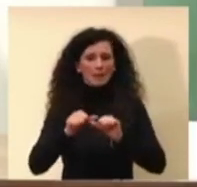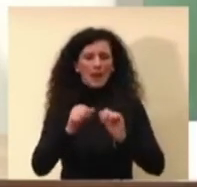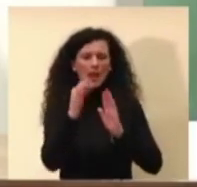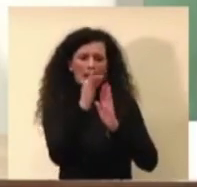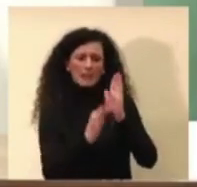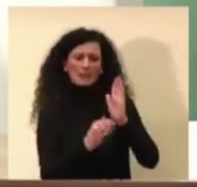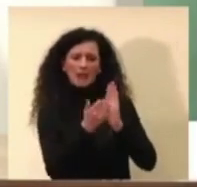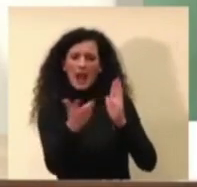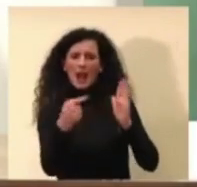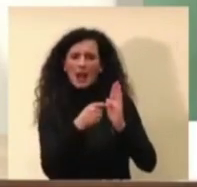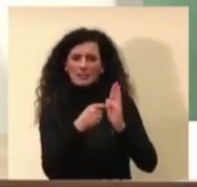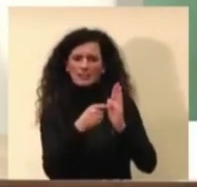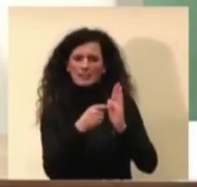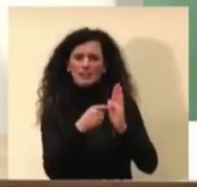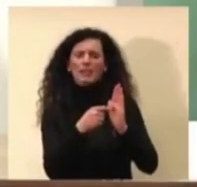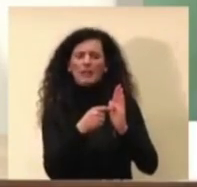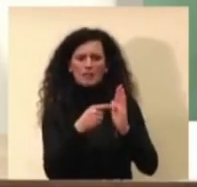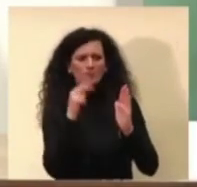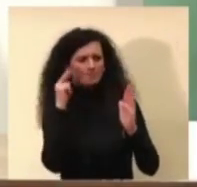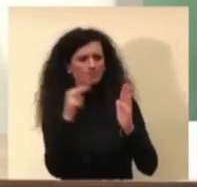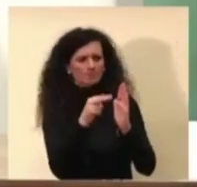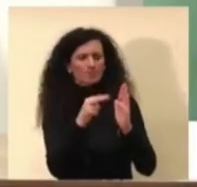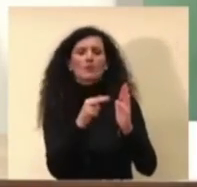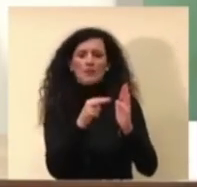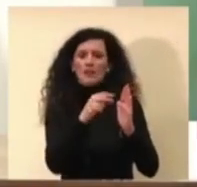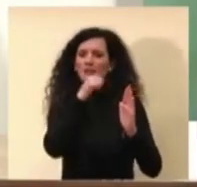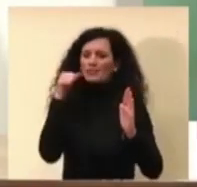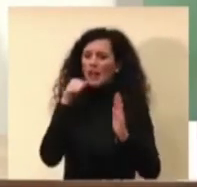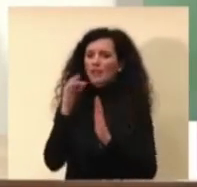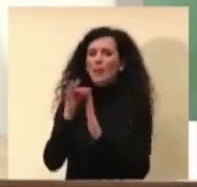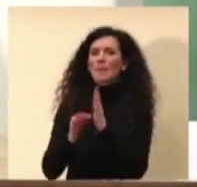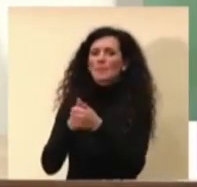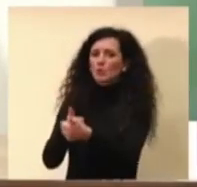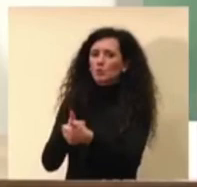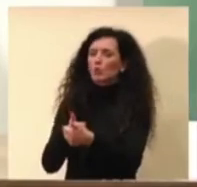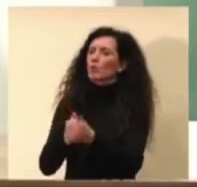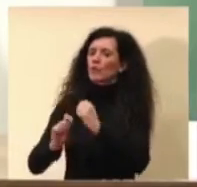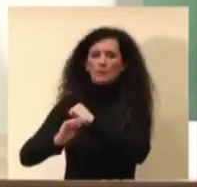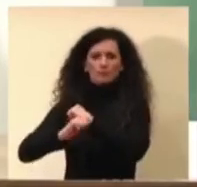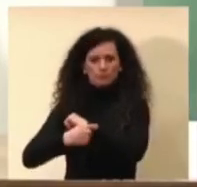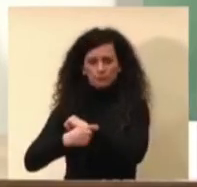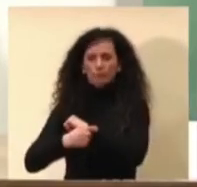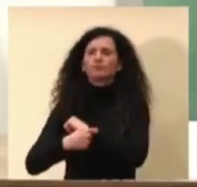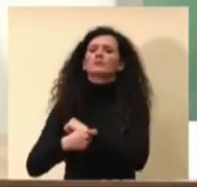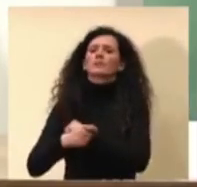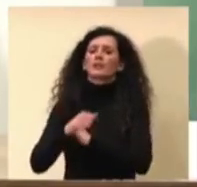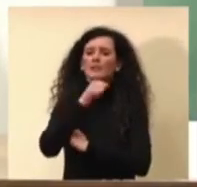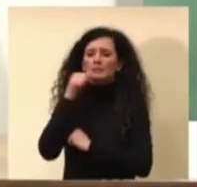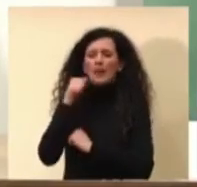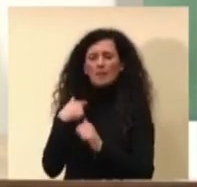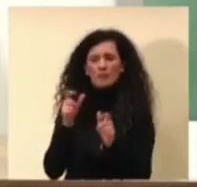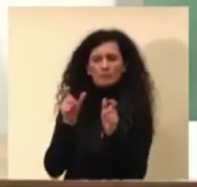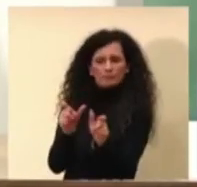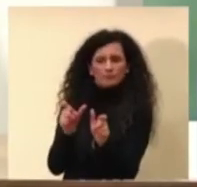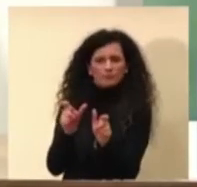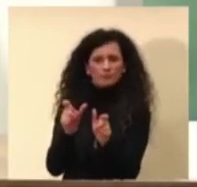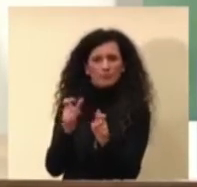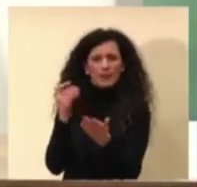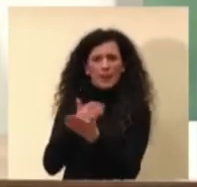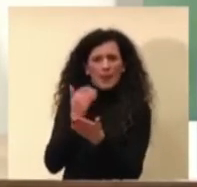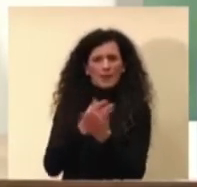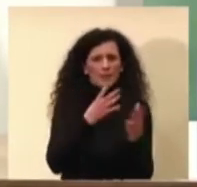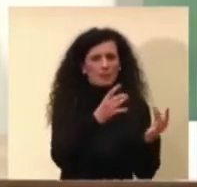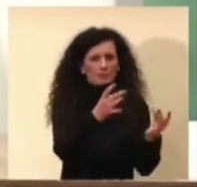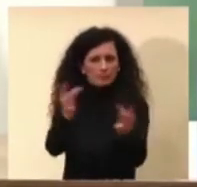probabilmente richiede un ulteriore rafforzamento, ovvero sia dobbiamo contrastare questa maggiore trasmissibilità, parlo di